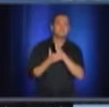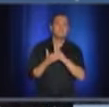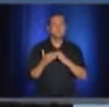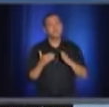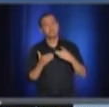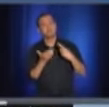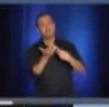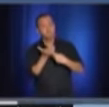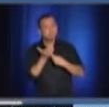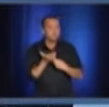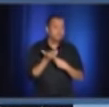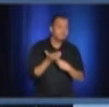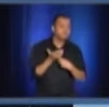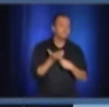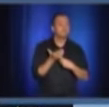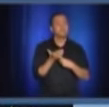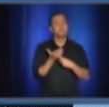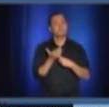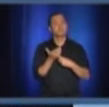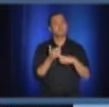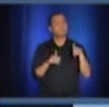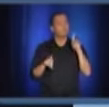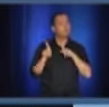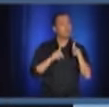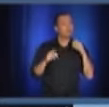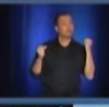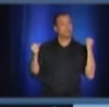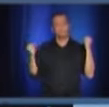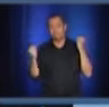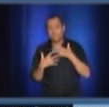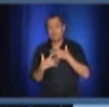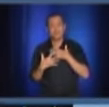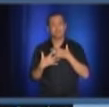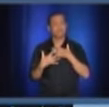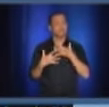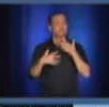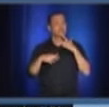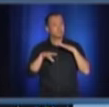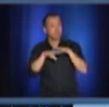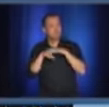J'estime que ce n'est pas vraiment